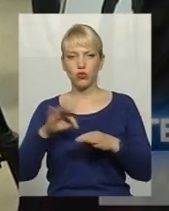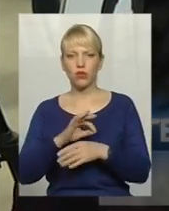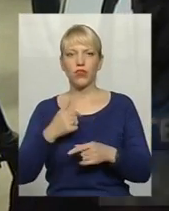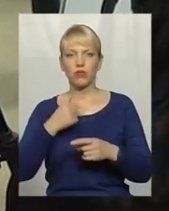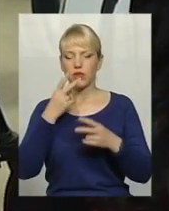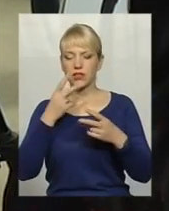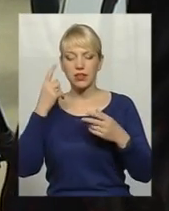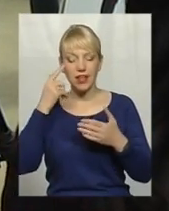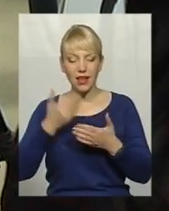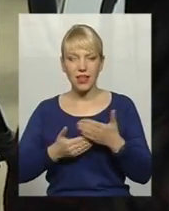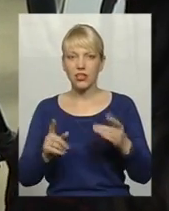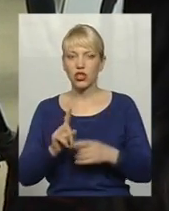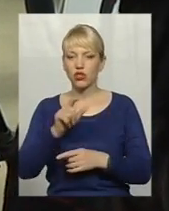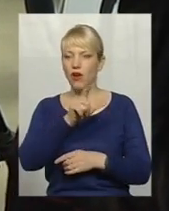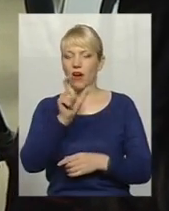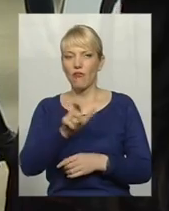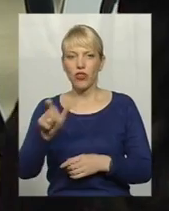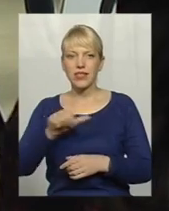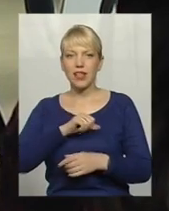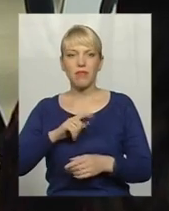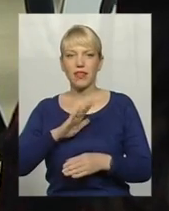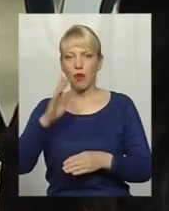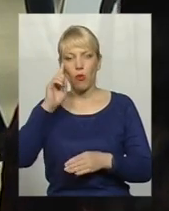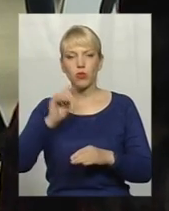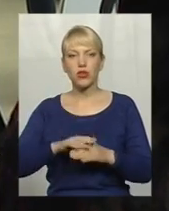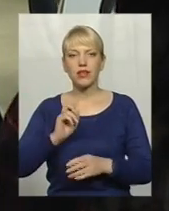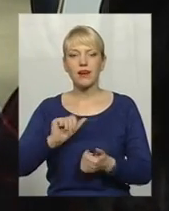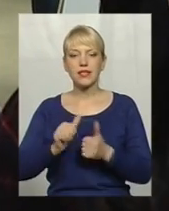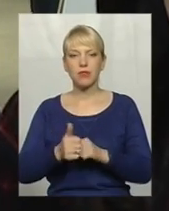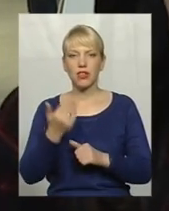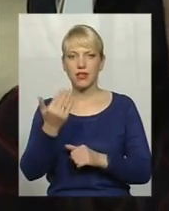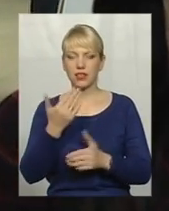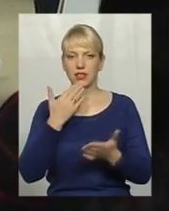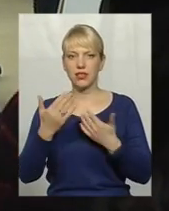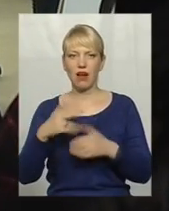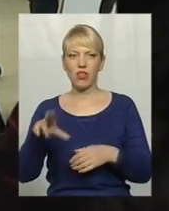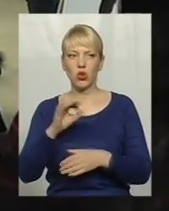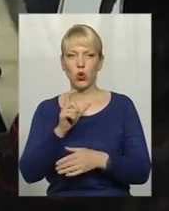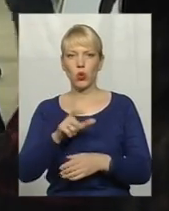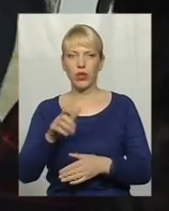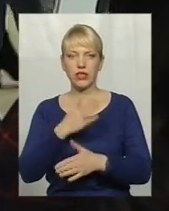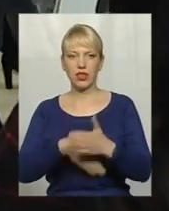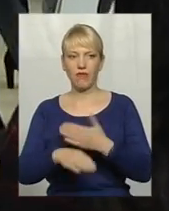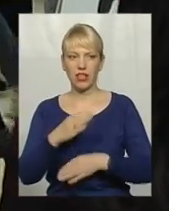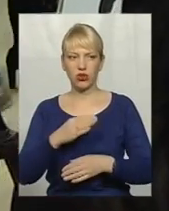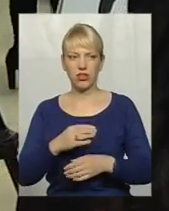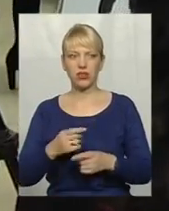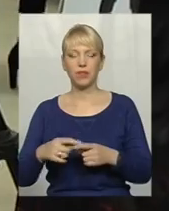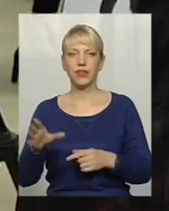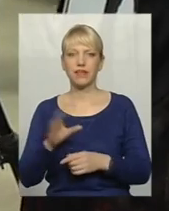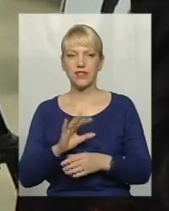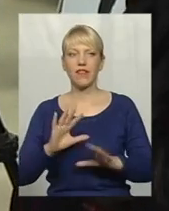здається, що вони самі не помічають, як змінюється їхня ставлення до людей з інвалідністю, до людей на візках. Тобто все